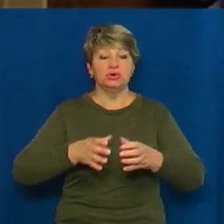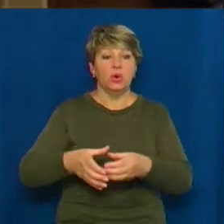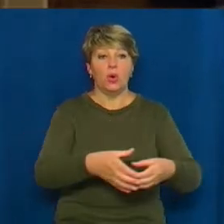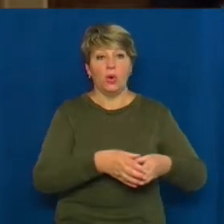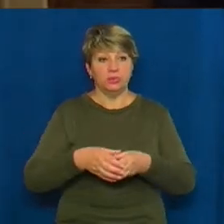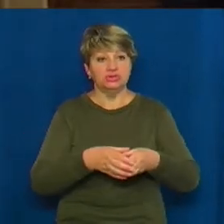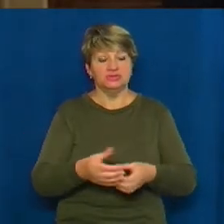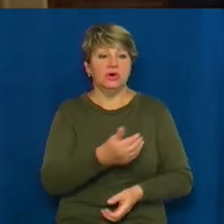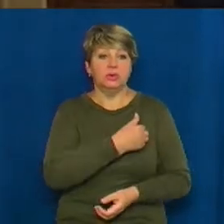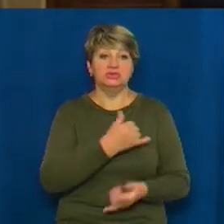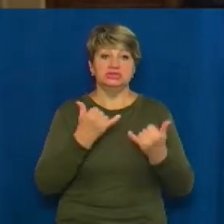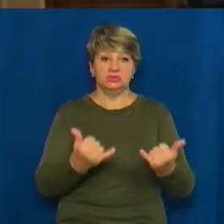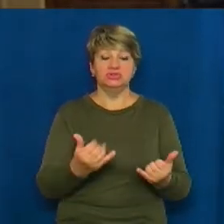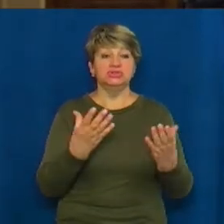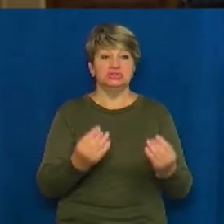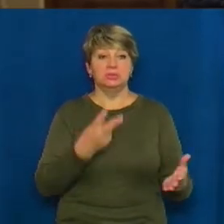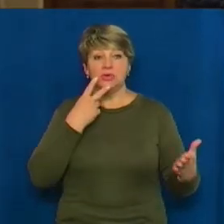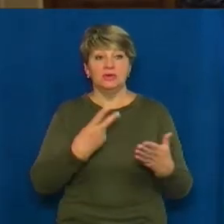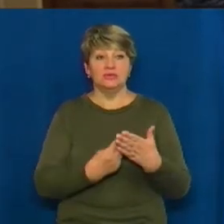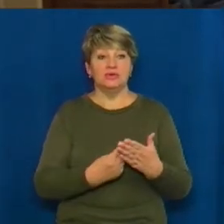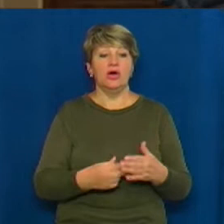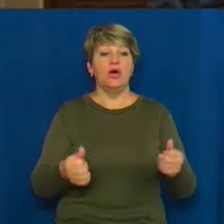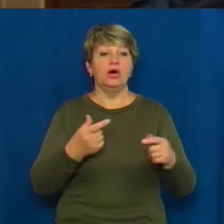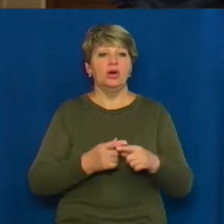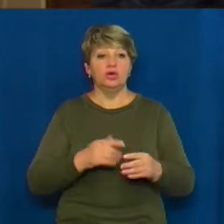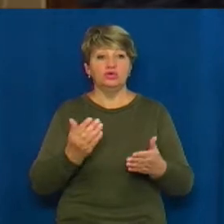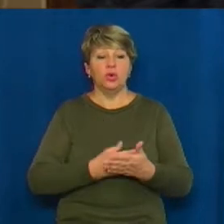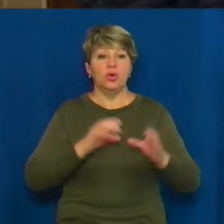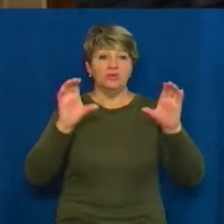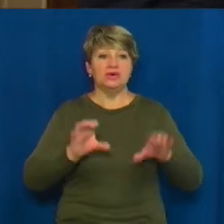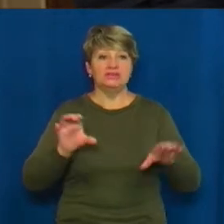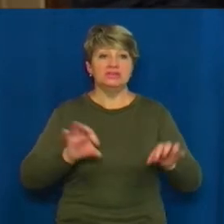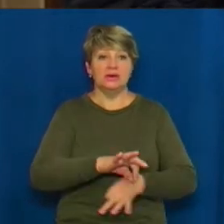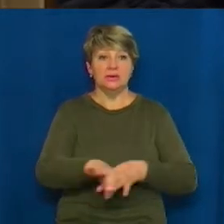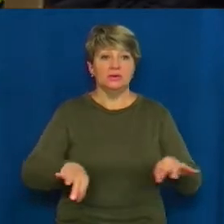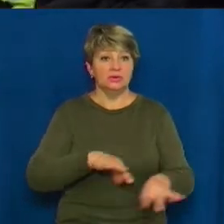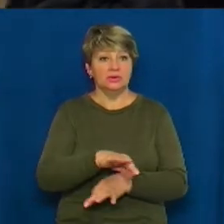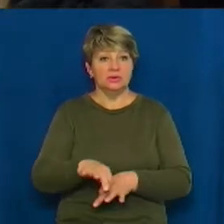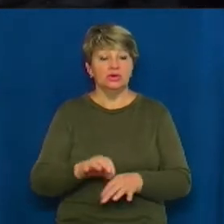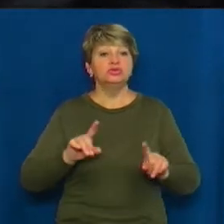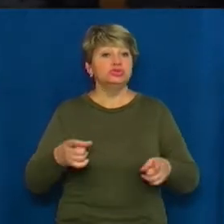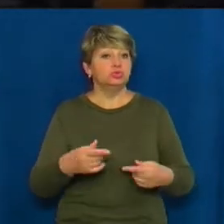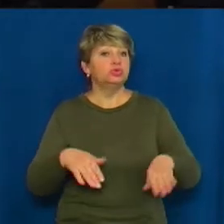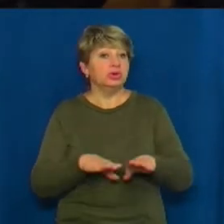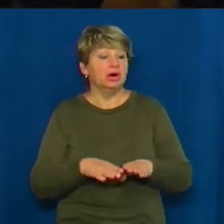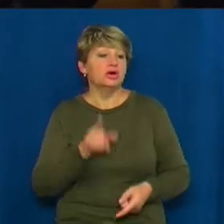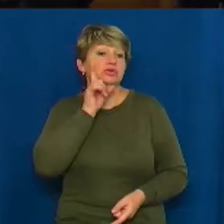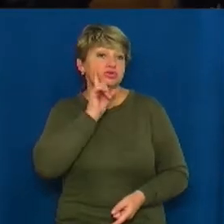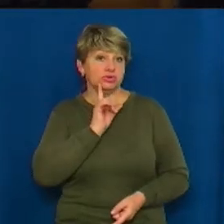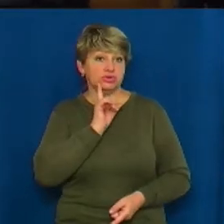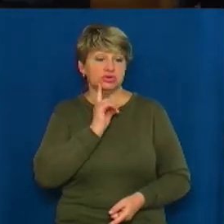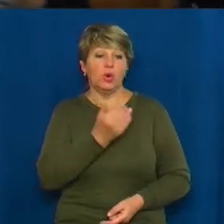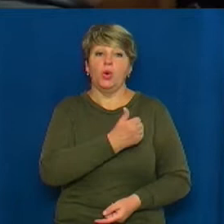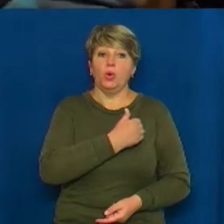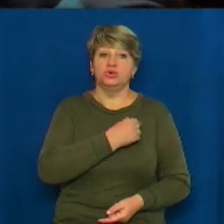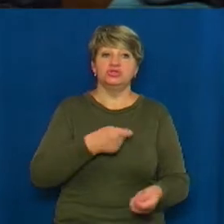бачимо на сьогоднішній день, хоче імплементувати формулу Штенбера в українське законодавство. Чому так? Тому що їм це зручно, тому що їм хочеться